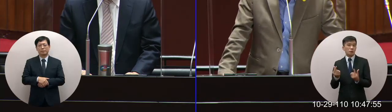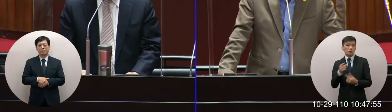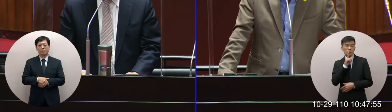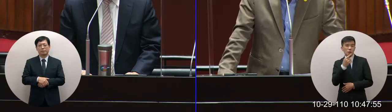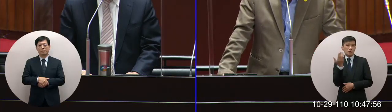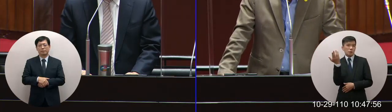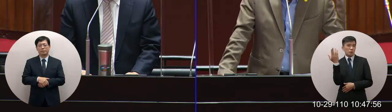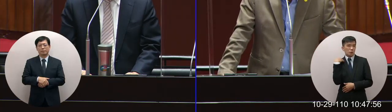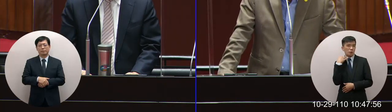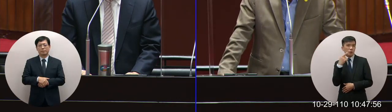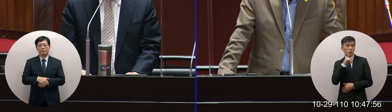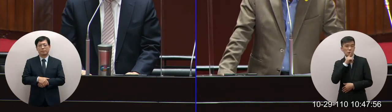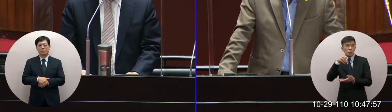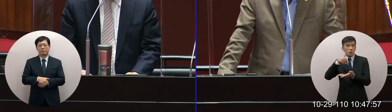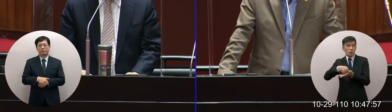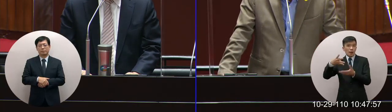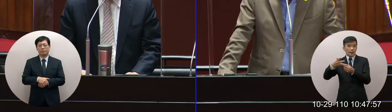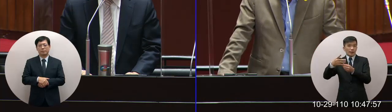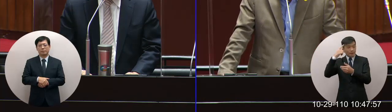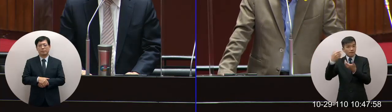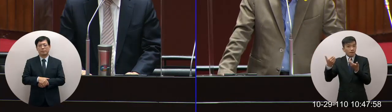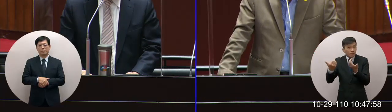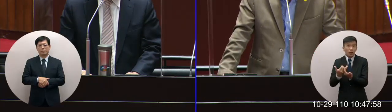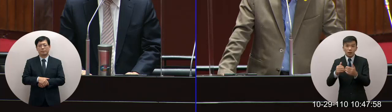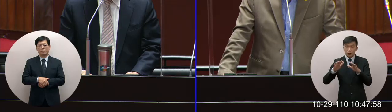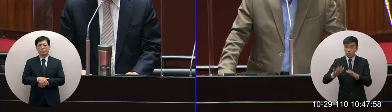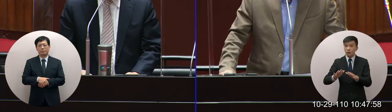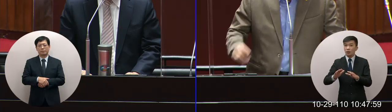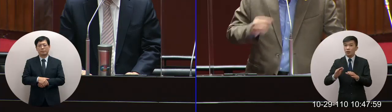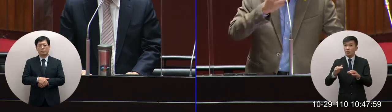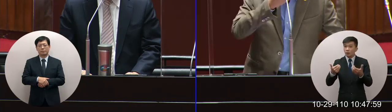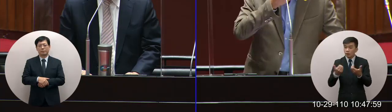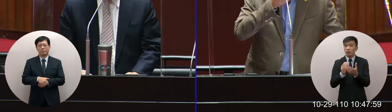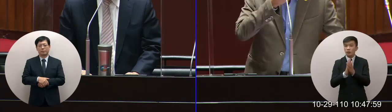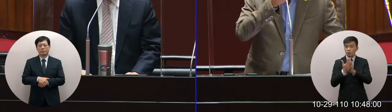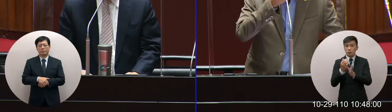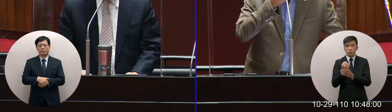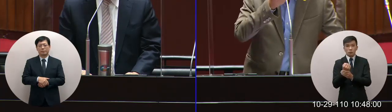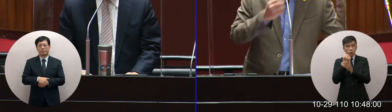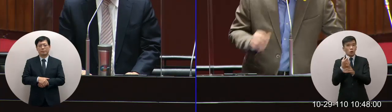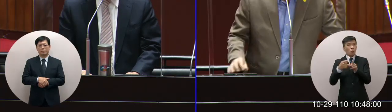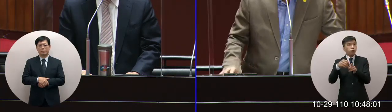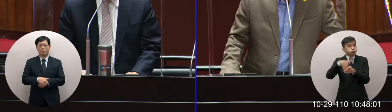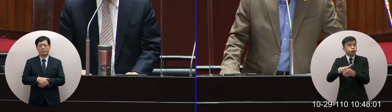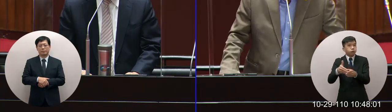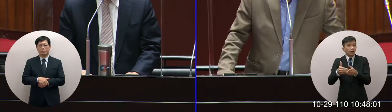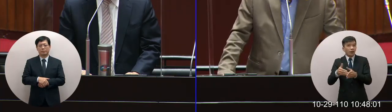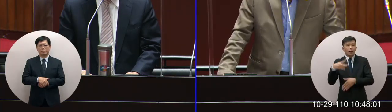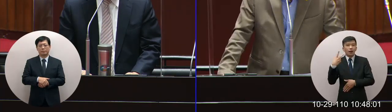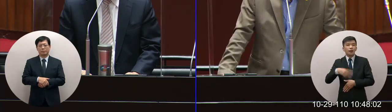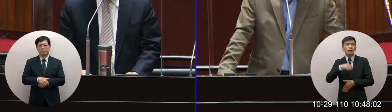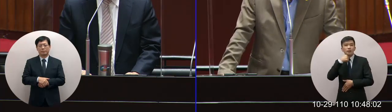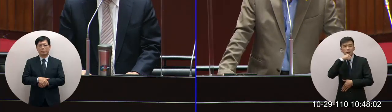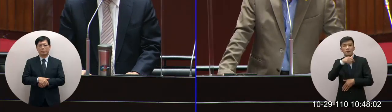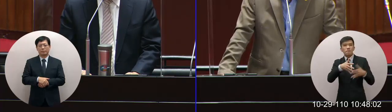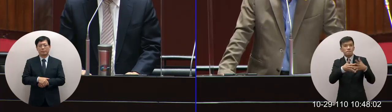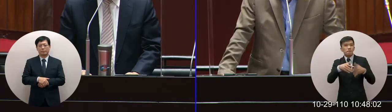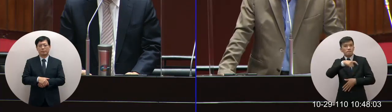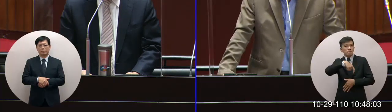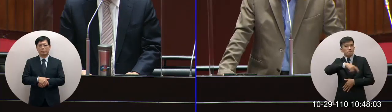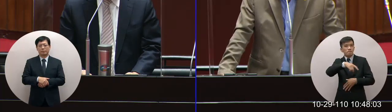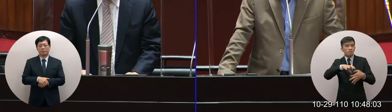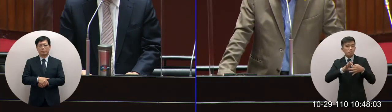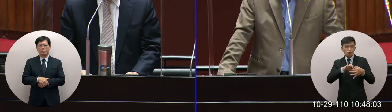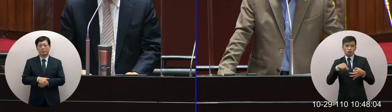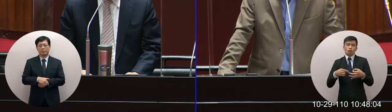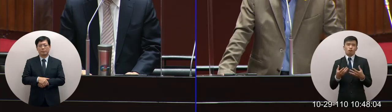說過反對核四現在要把核四拿來公投然後台美關係這個我們依照國際標準來